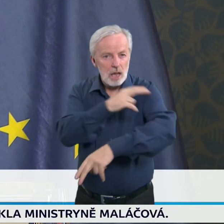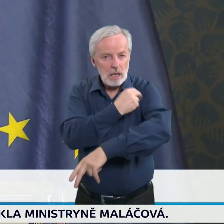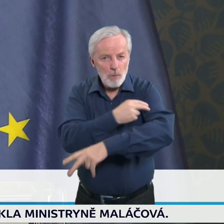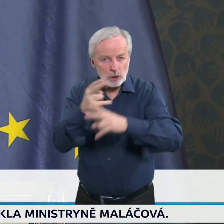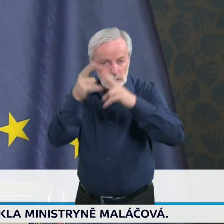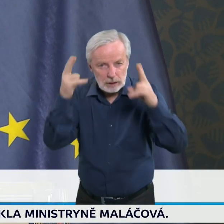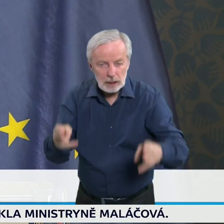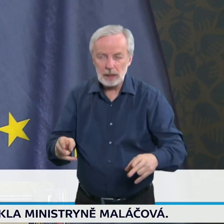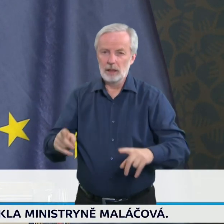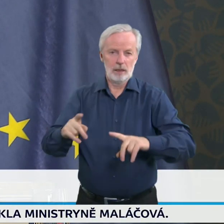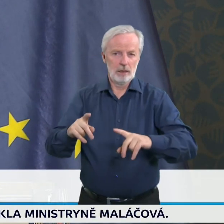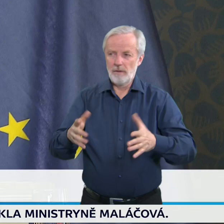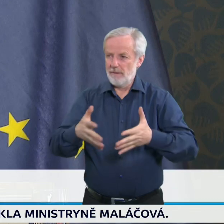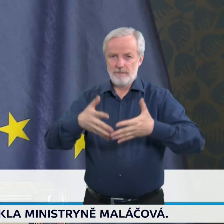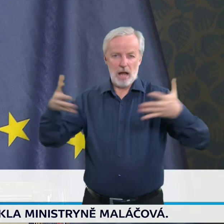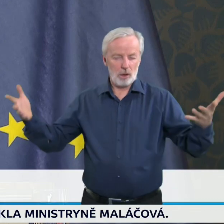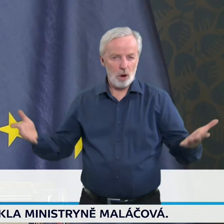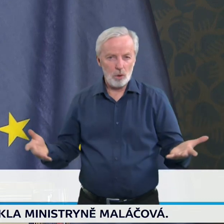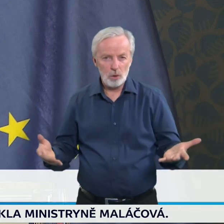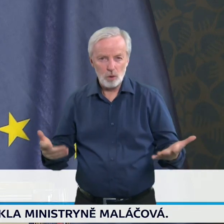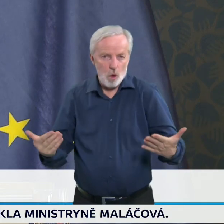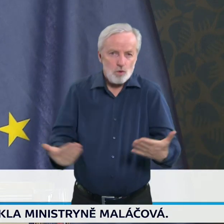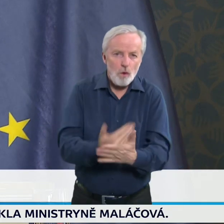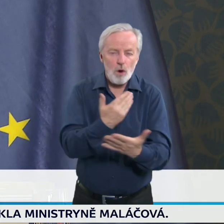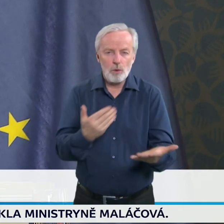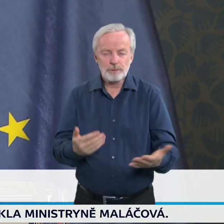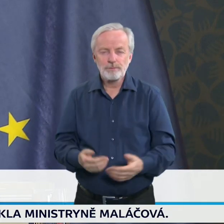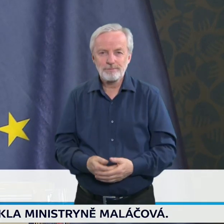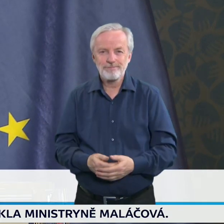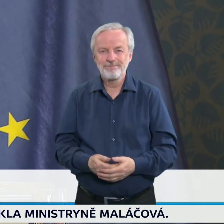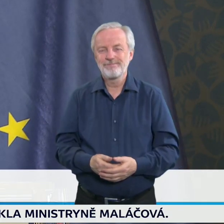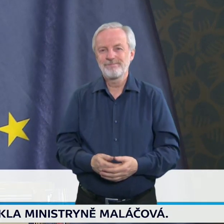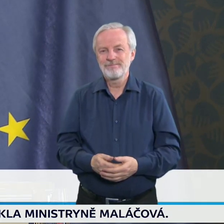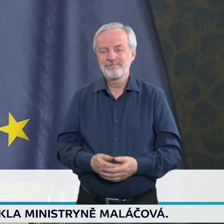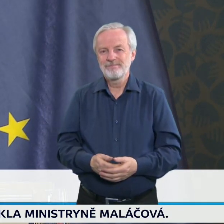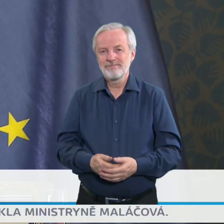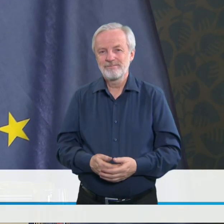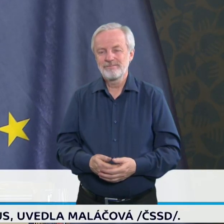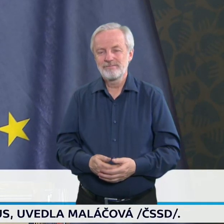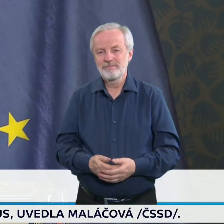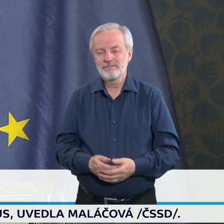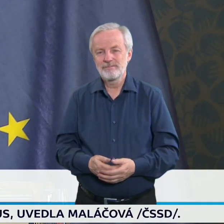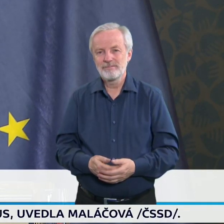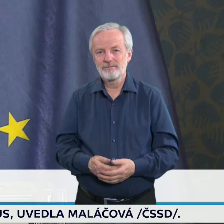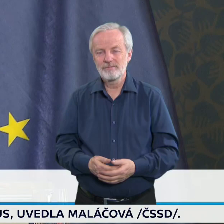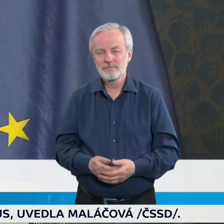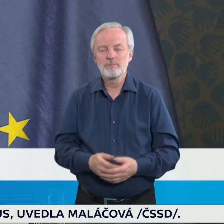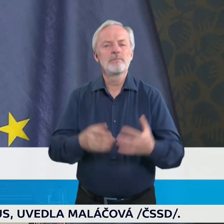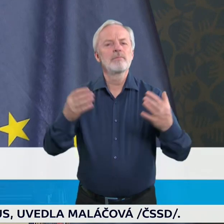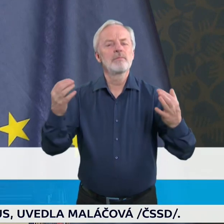regionech v menším rozsahu? A druhou otázku položím později. Děkuji. Pokud se týká